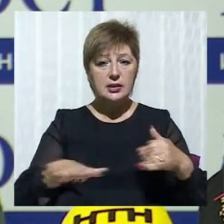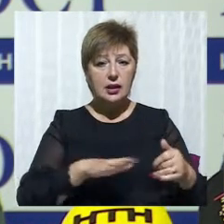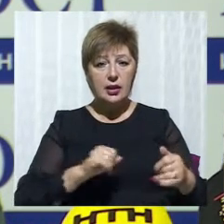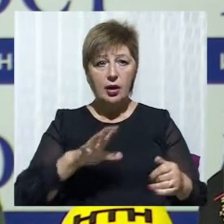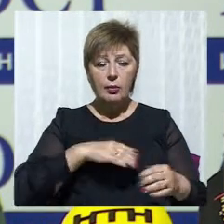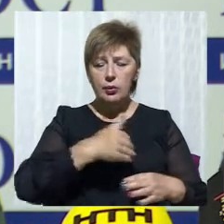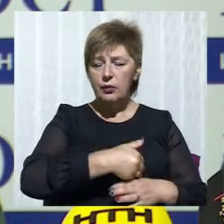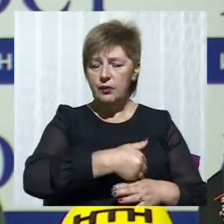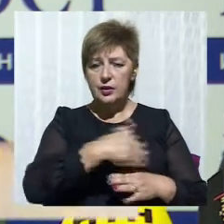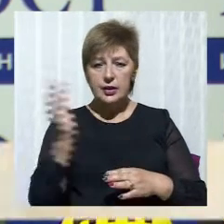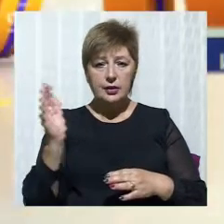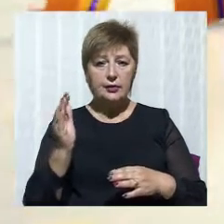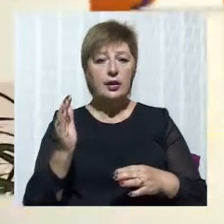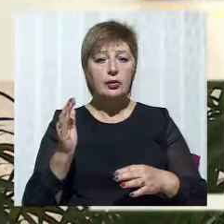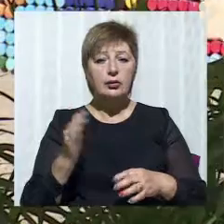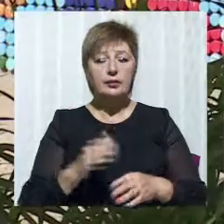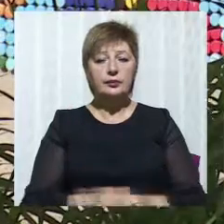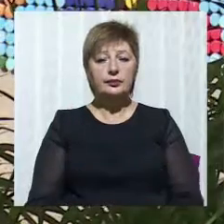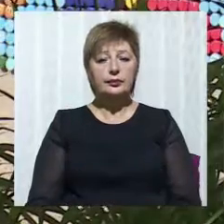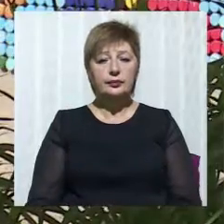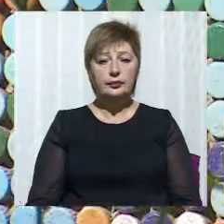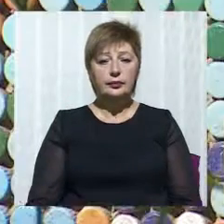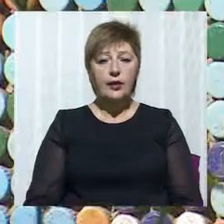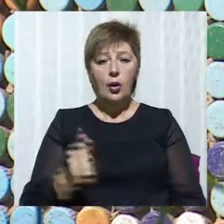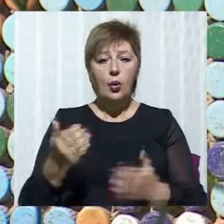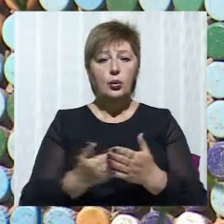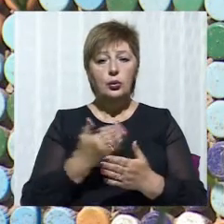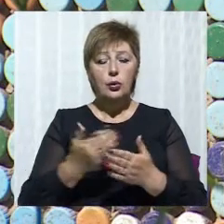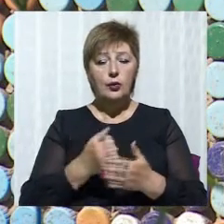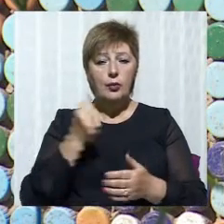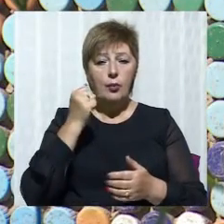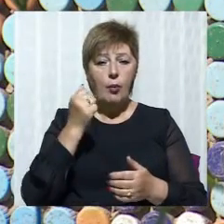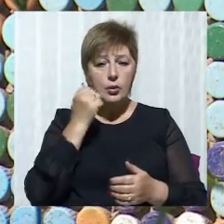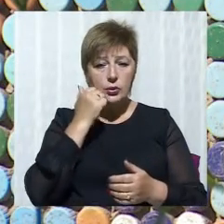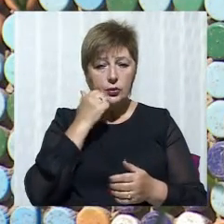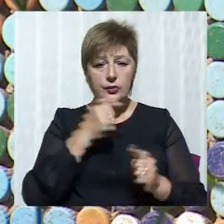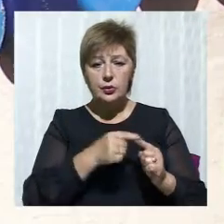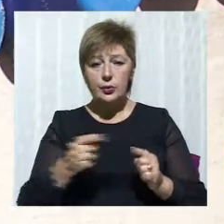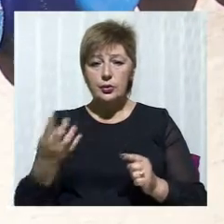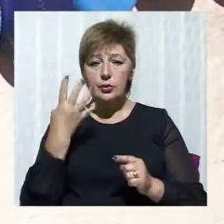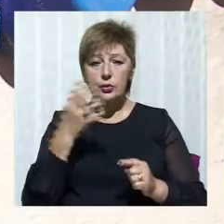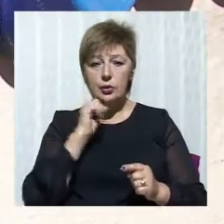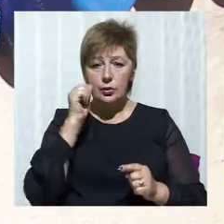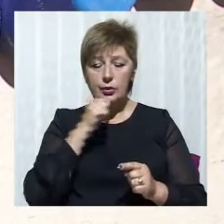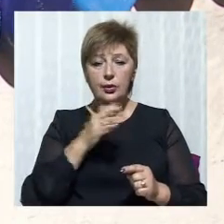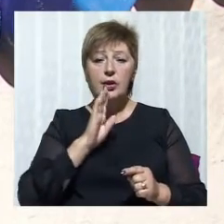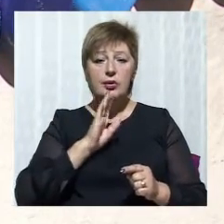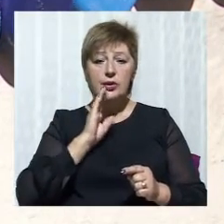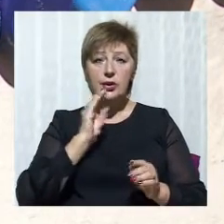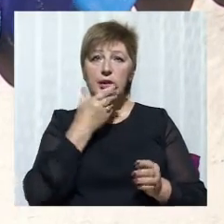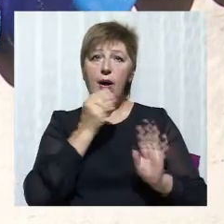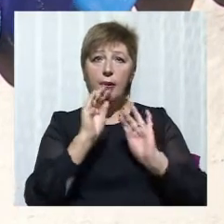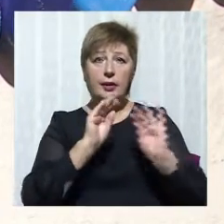було відірвано від основної конструкції. У Новмосковську протягом чотирьох років жінка прикрашає свій будинок